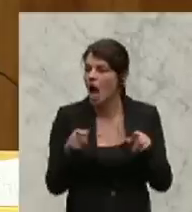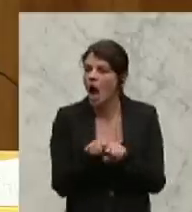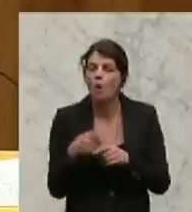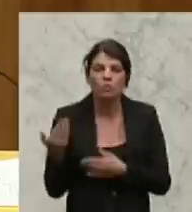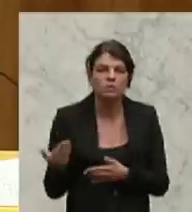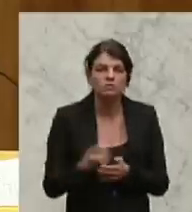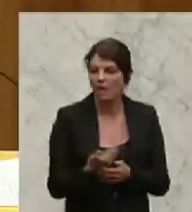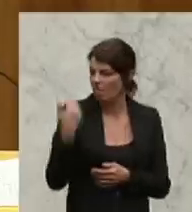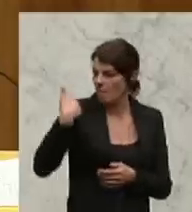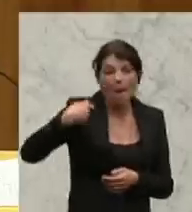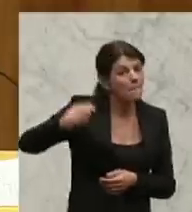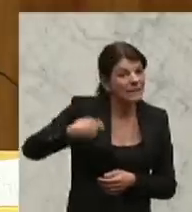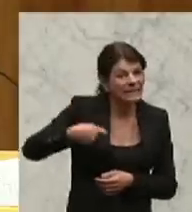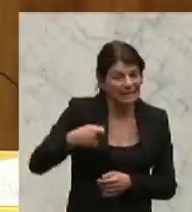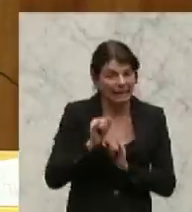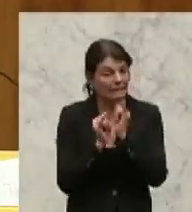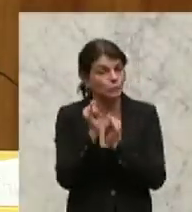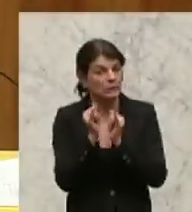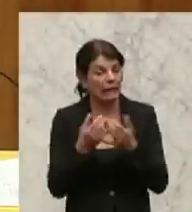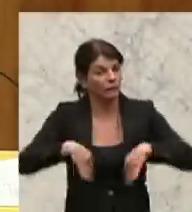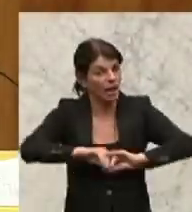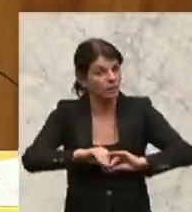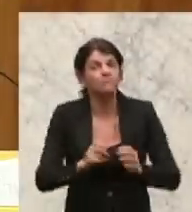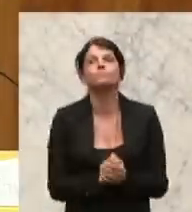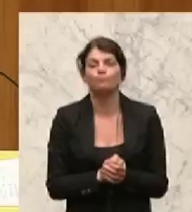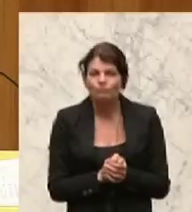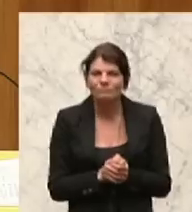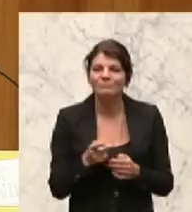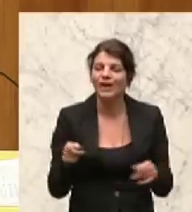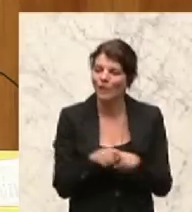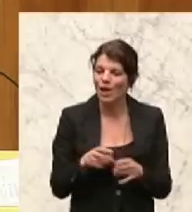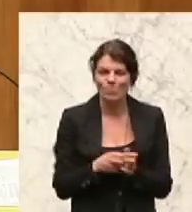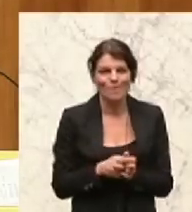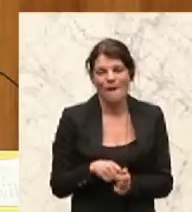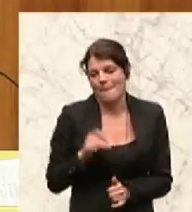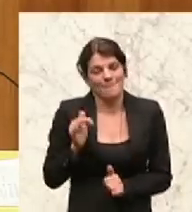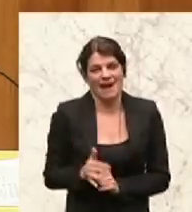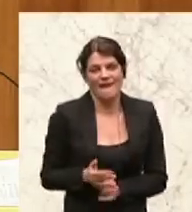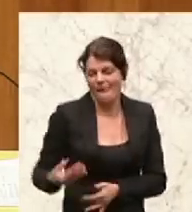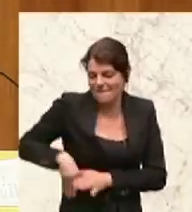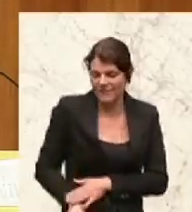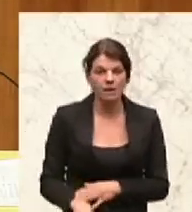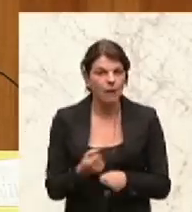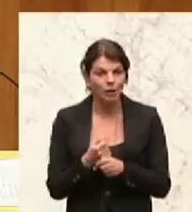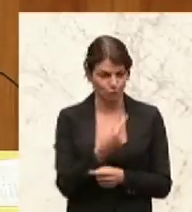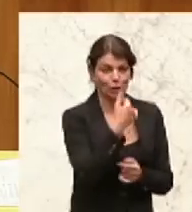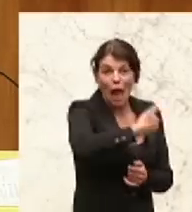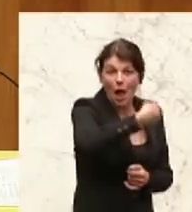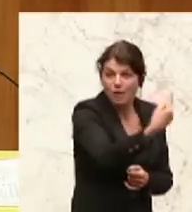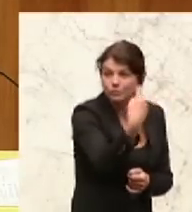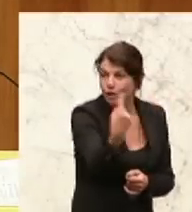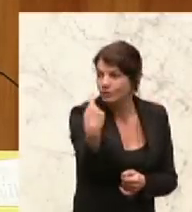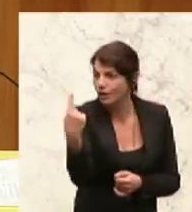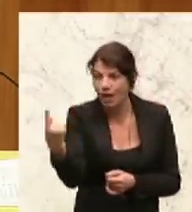damaligen Präsidenten der Industriellenvereinigung, hier noch ein Millionenschnäppchen gemacht, jeder für sich natürlich. Das ist bis heute,